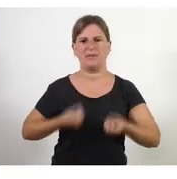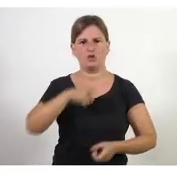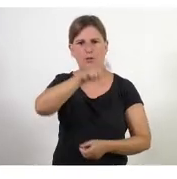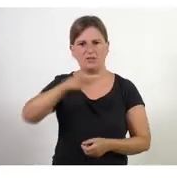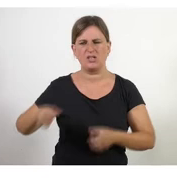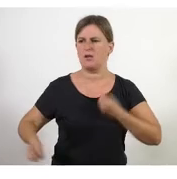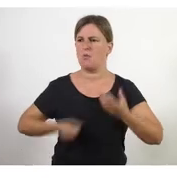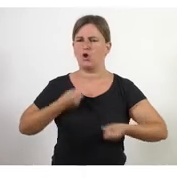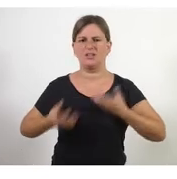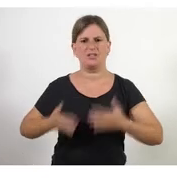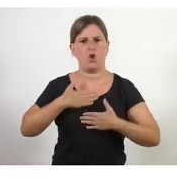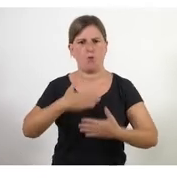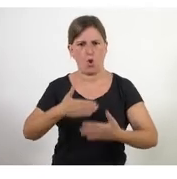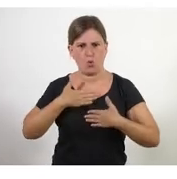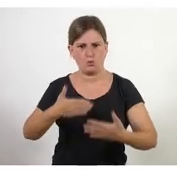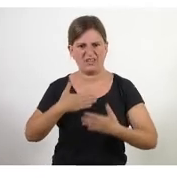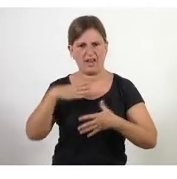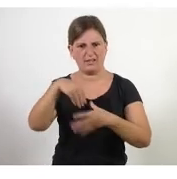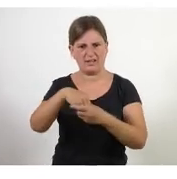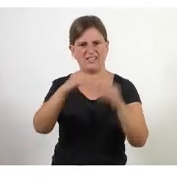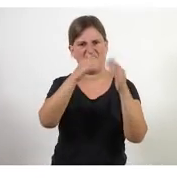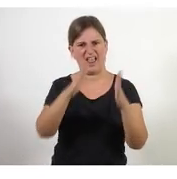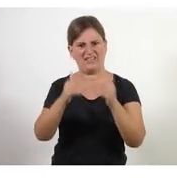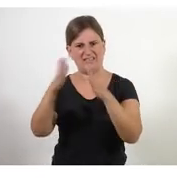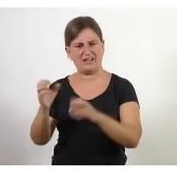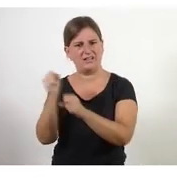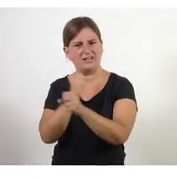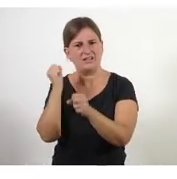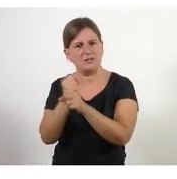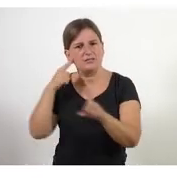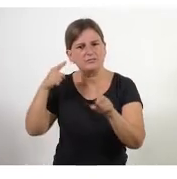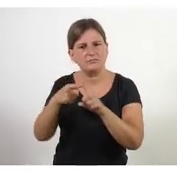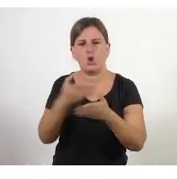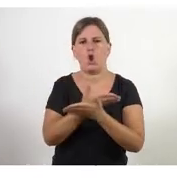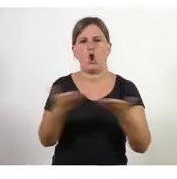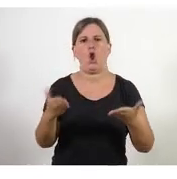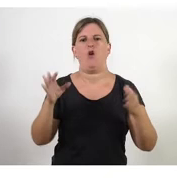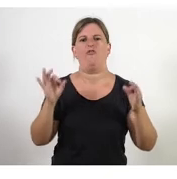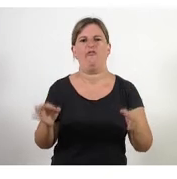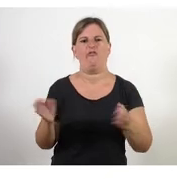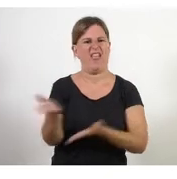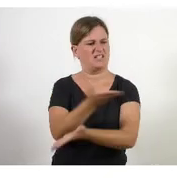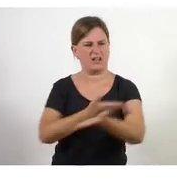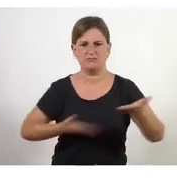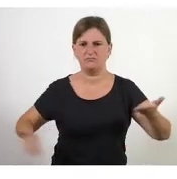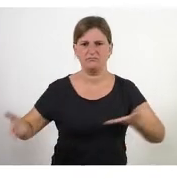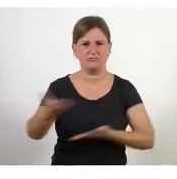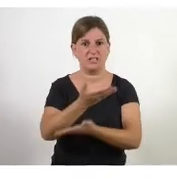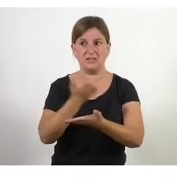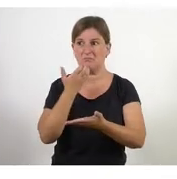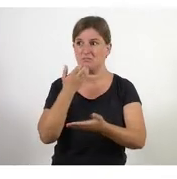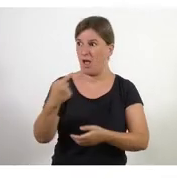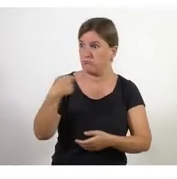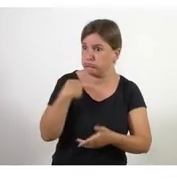voluntaris i voluntàries de la teva entitat i treballant sobre que hi hagi confiança i que la més mínima pèrdua de